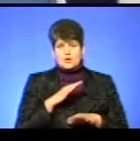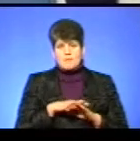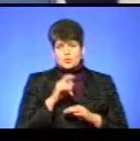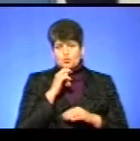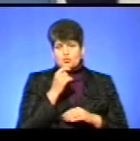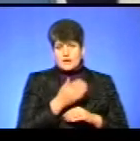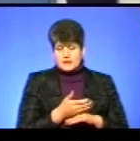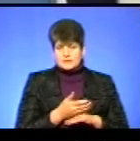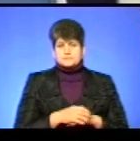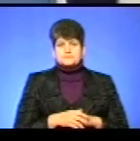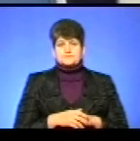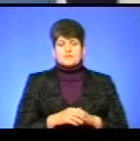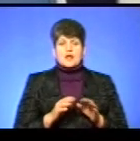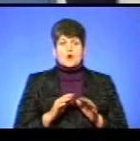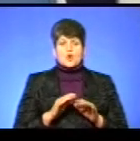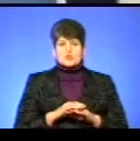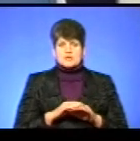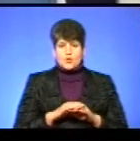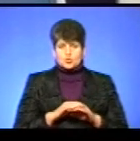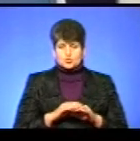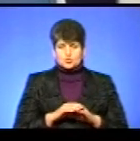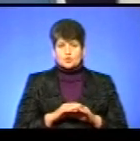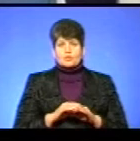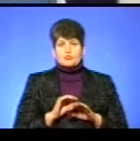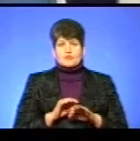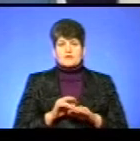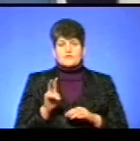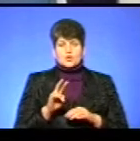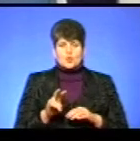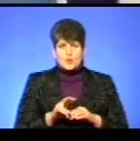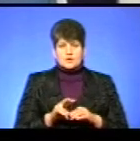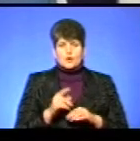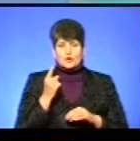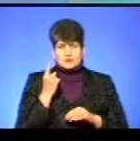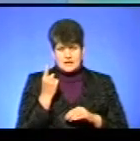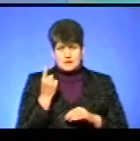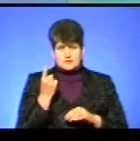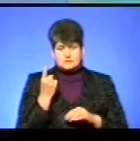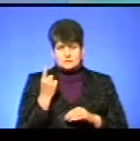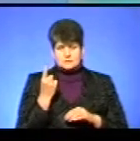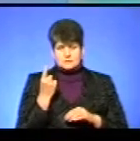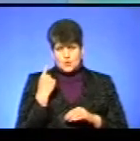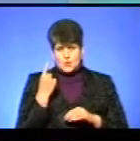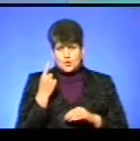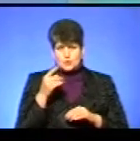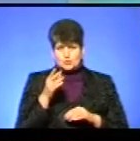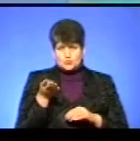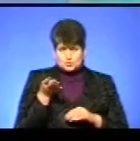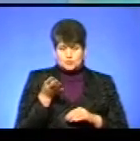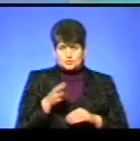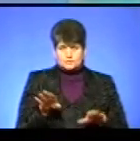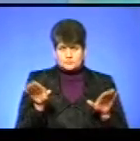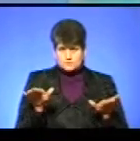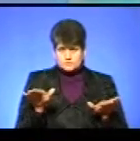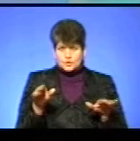І розрахунок ведеться в доларах. Зокрема, одна особина Мартина Сріблястова